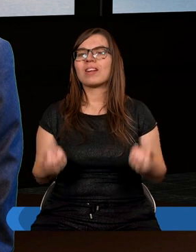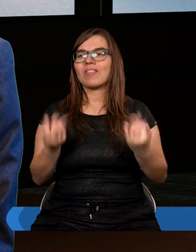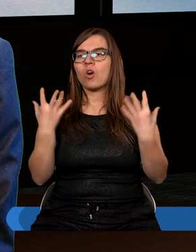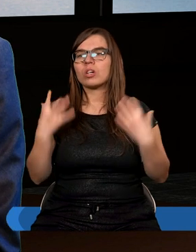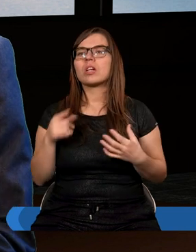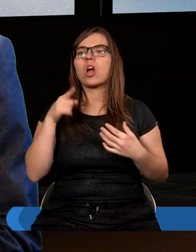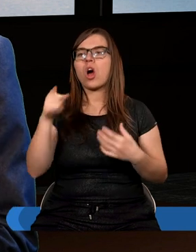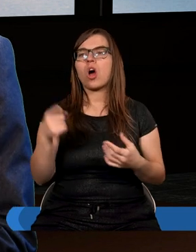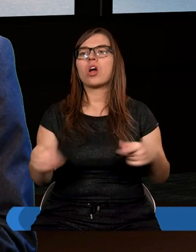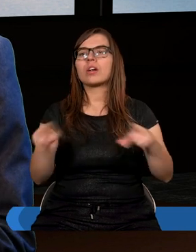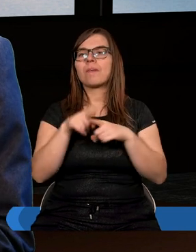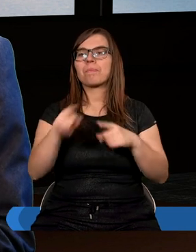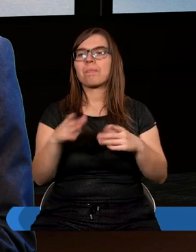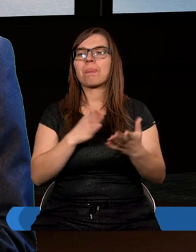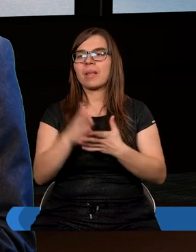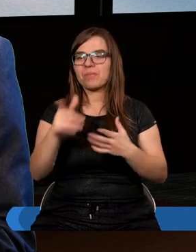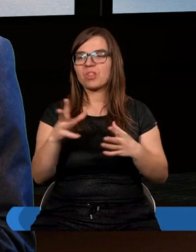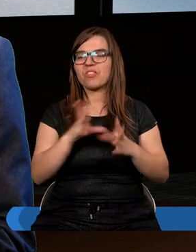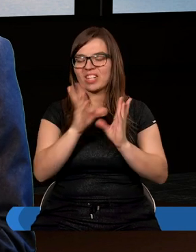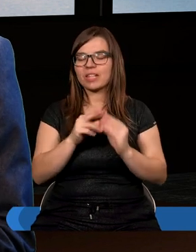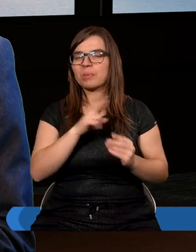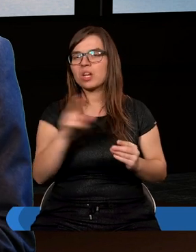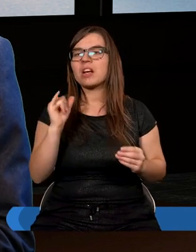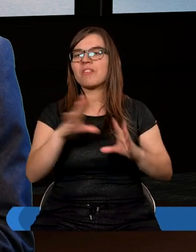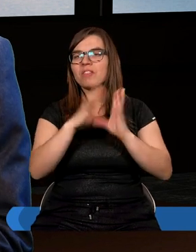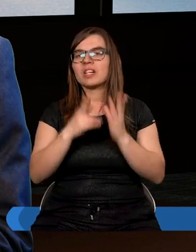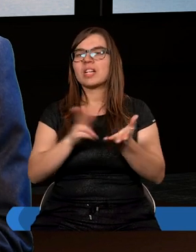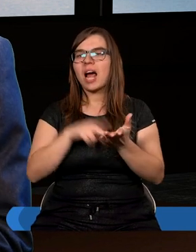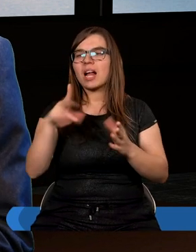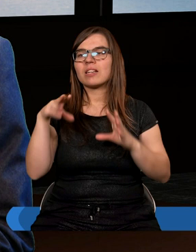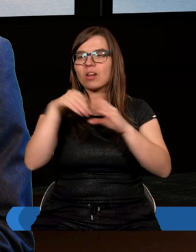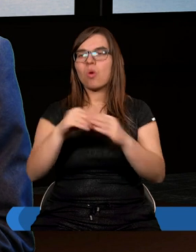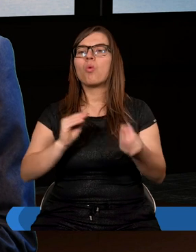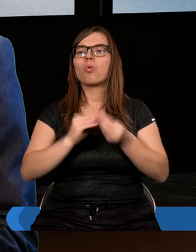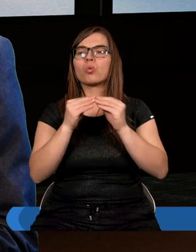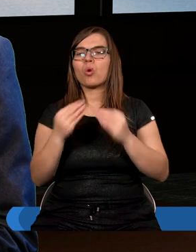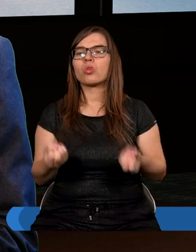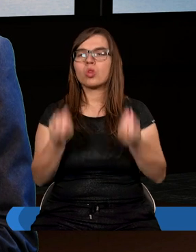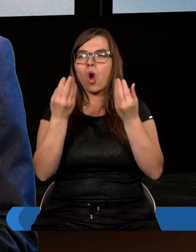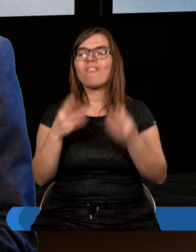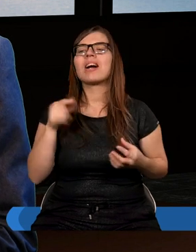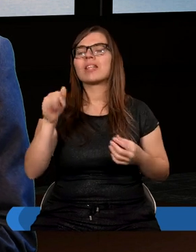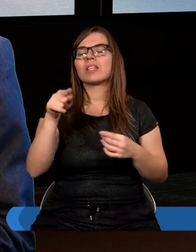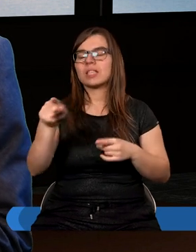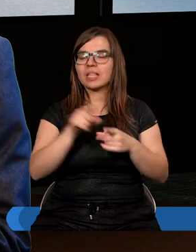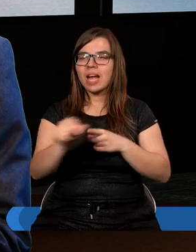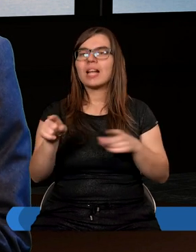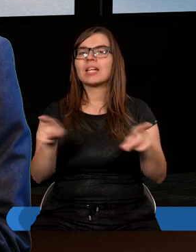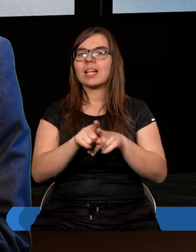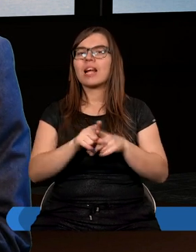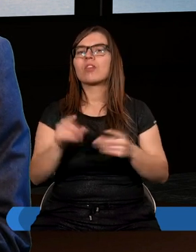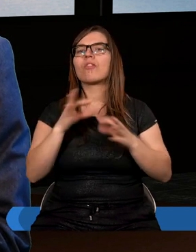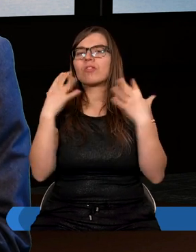On też jest przed wszystkimi rzeczami i wszystko na nim jest ugruntowane. On także jest głową